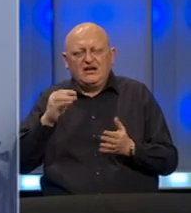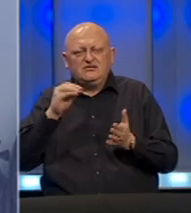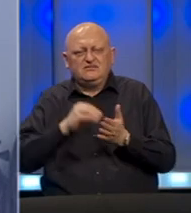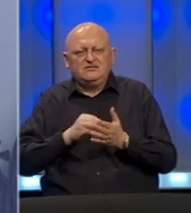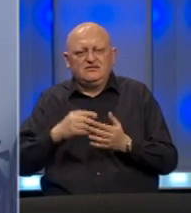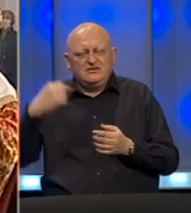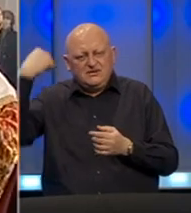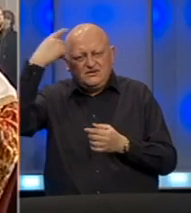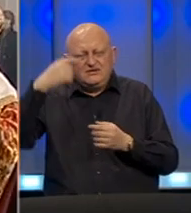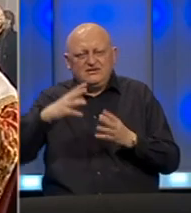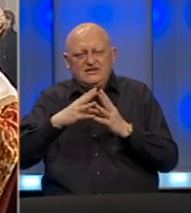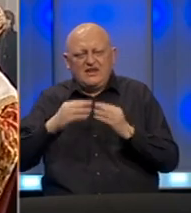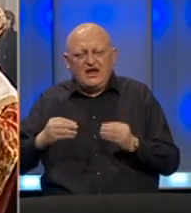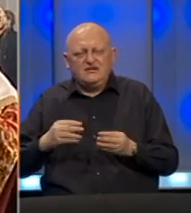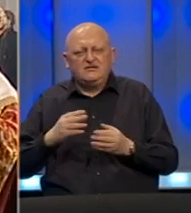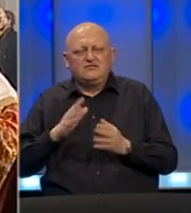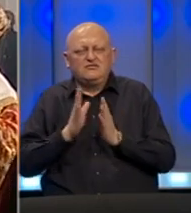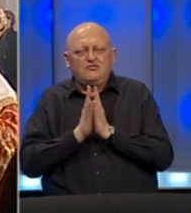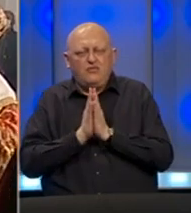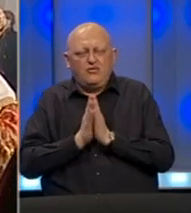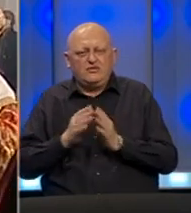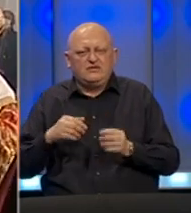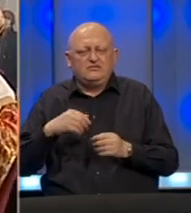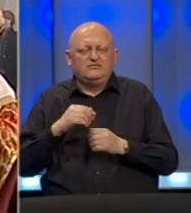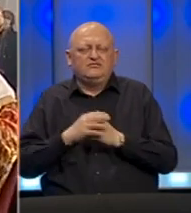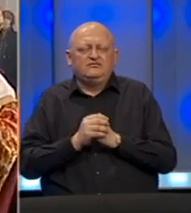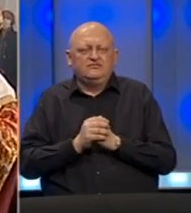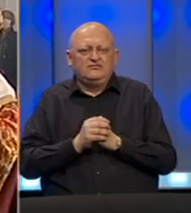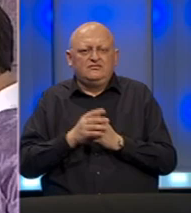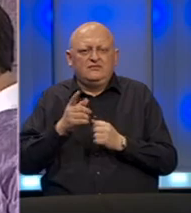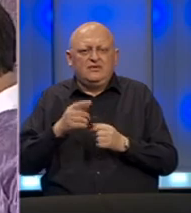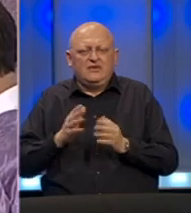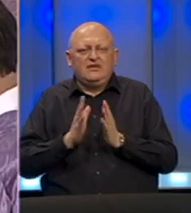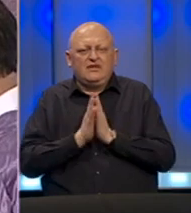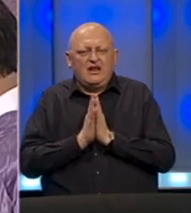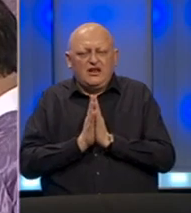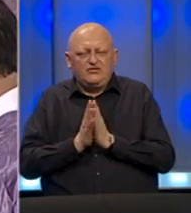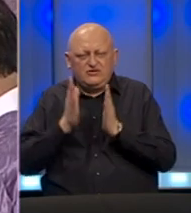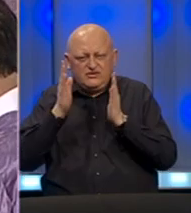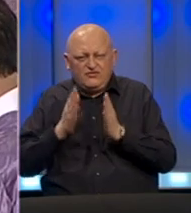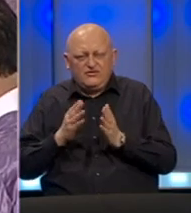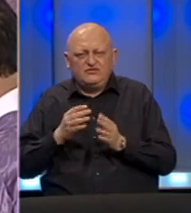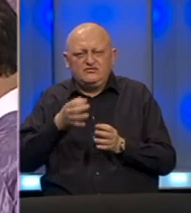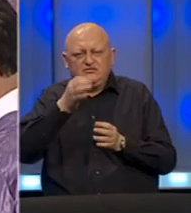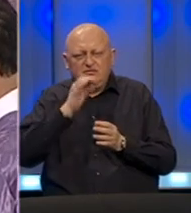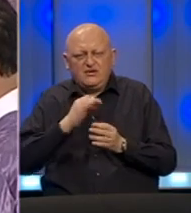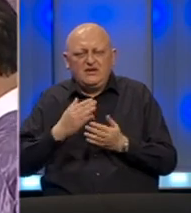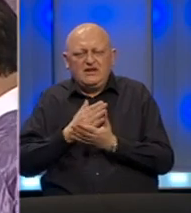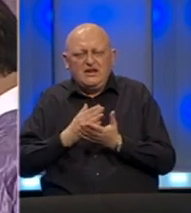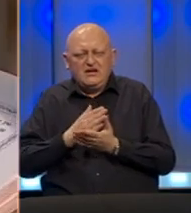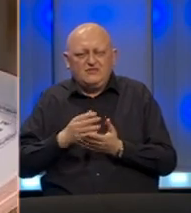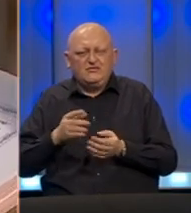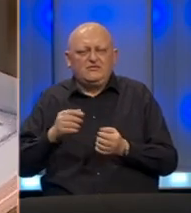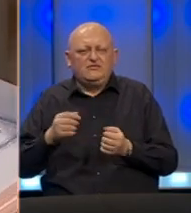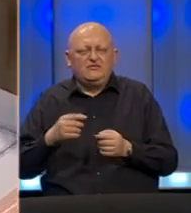sveta tajna pričešća, najsvetija tajna Evharistije. Na liturgijama se vjernici pričešćuju hljebom ili naforom